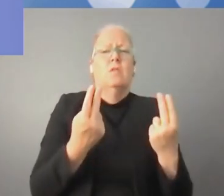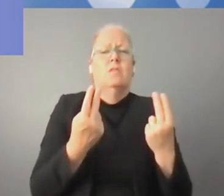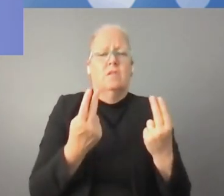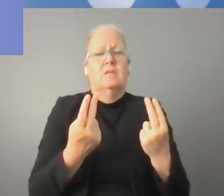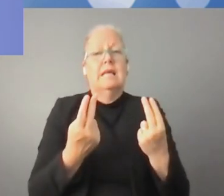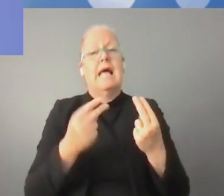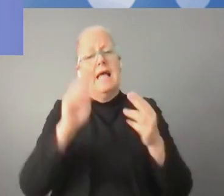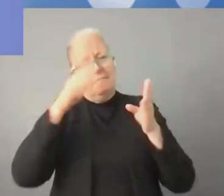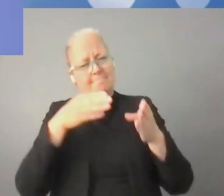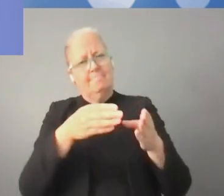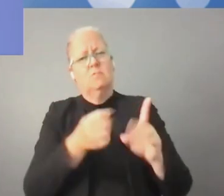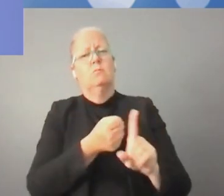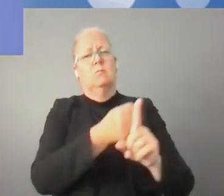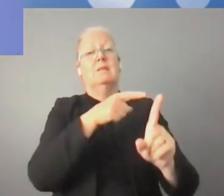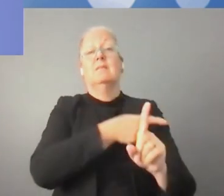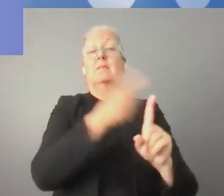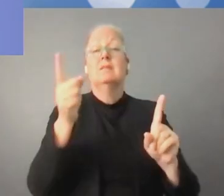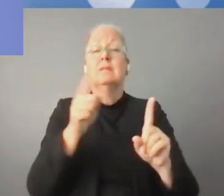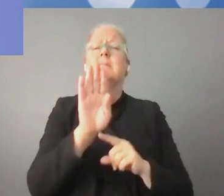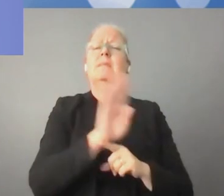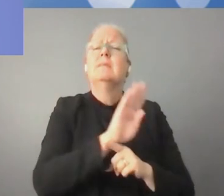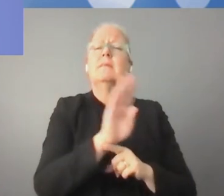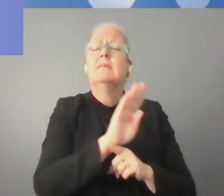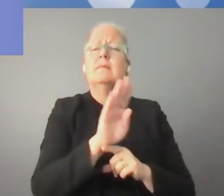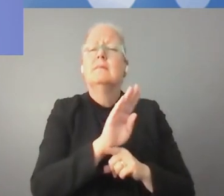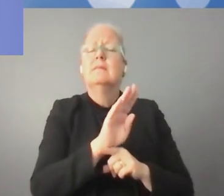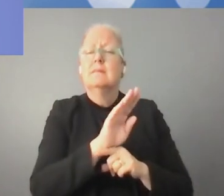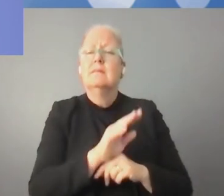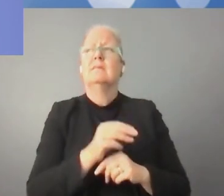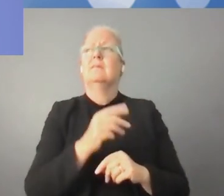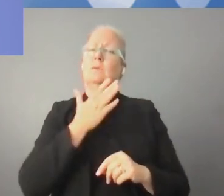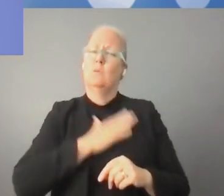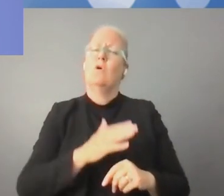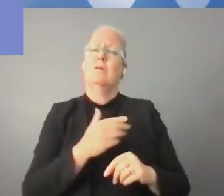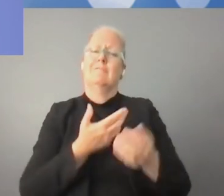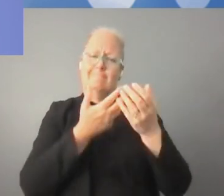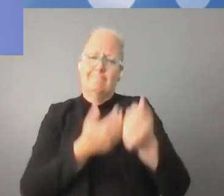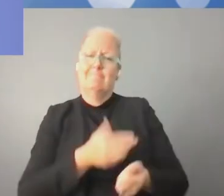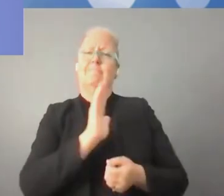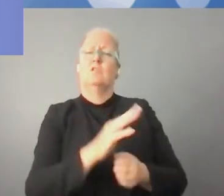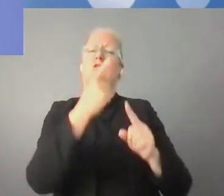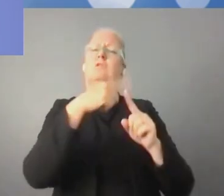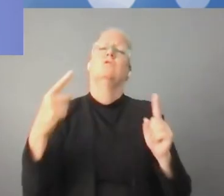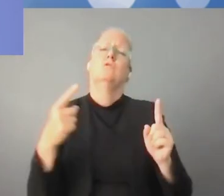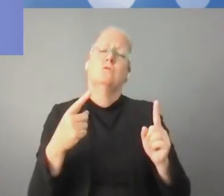يعطيها إمكانية وضوابط كاملة أمام الاتحاد الأوروبي.